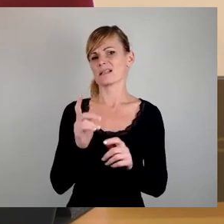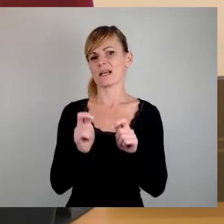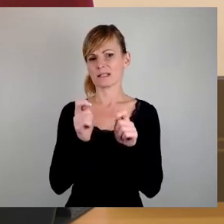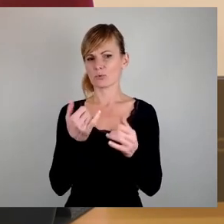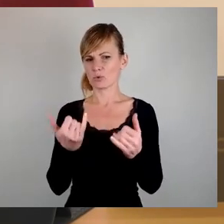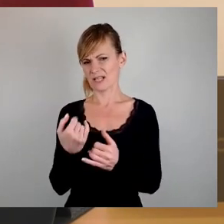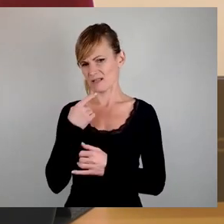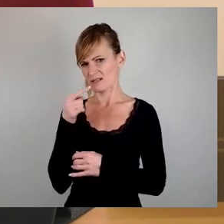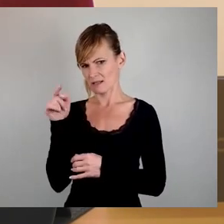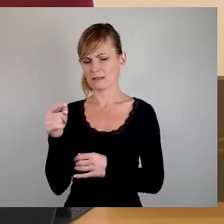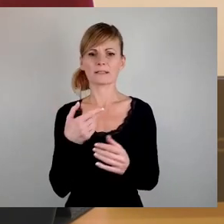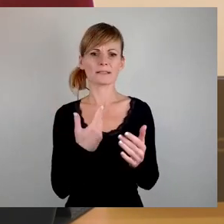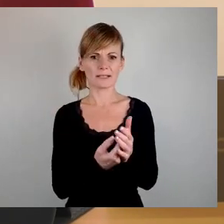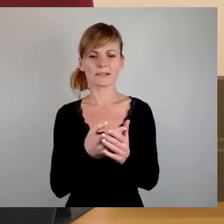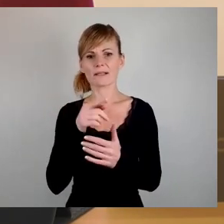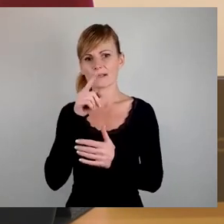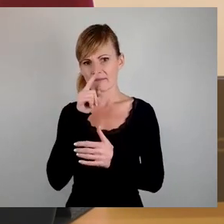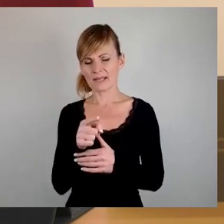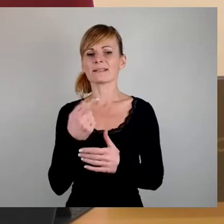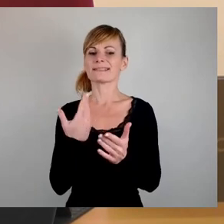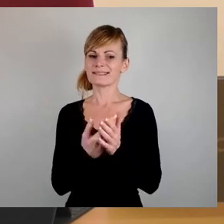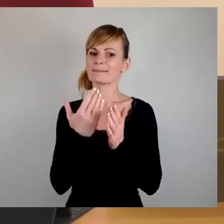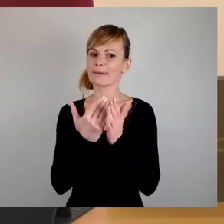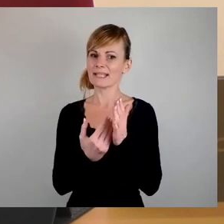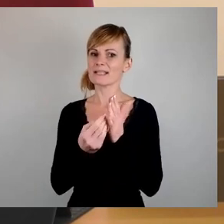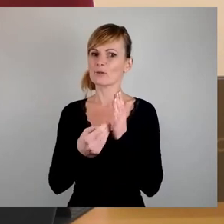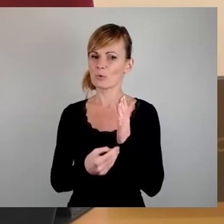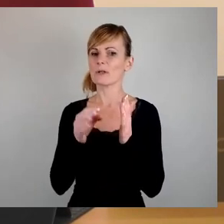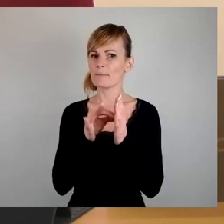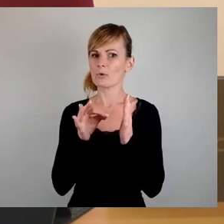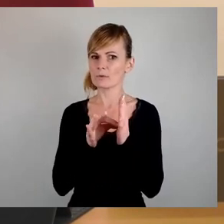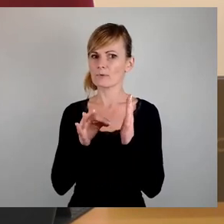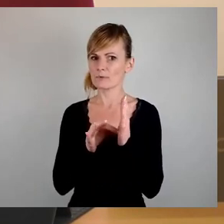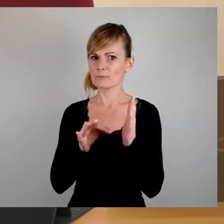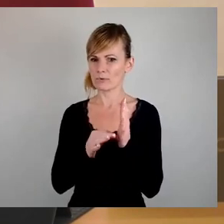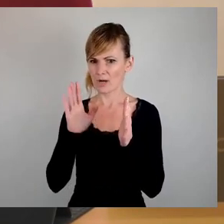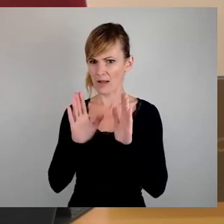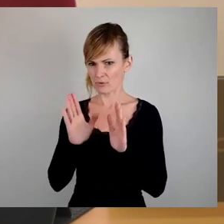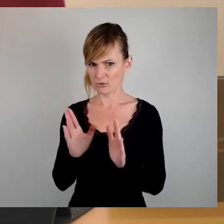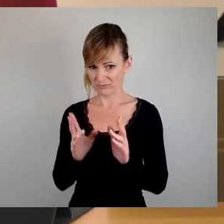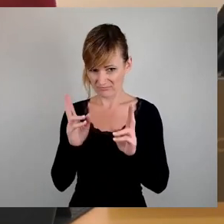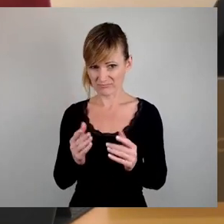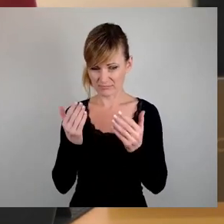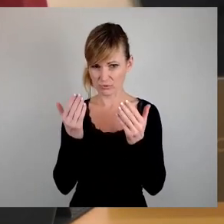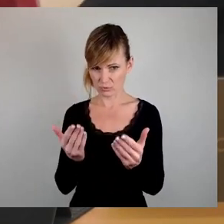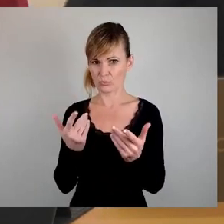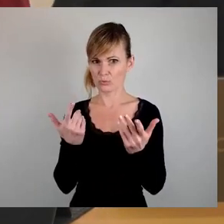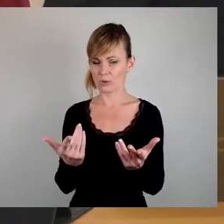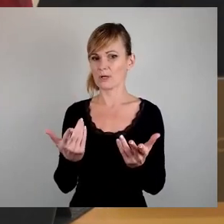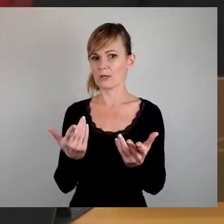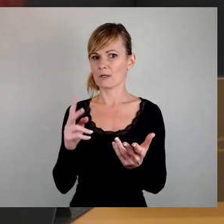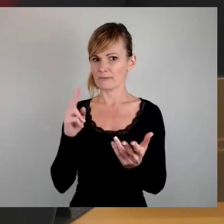dass wir dann über die Petition punktweise abstimmen. Das wäre dann die zweite Fassung.